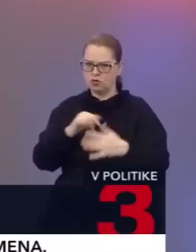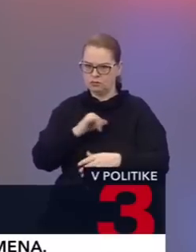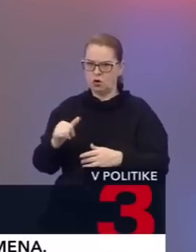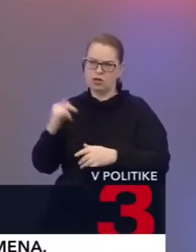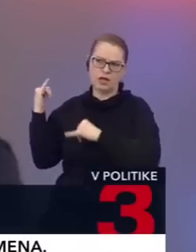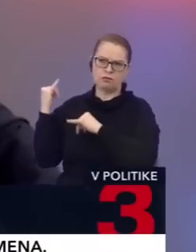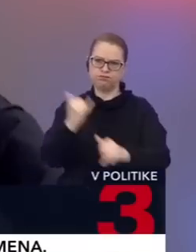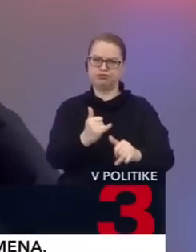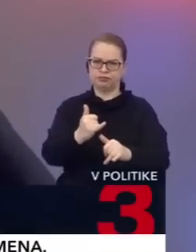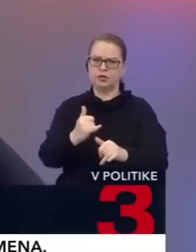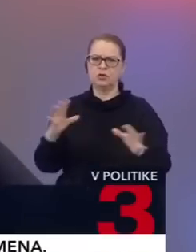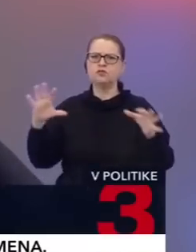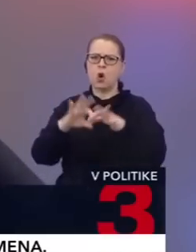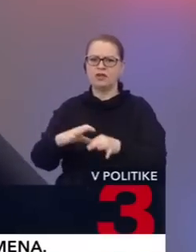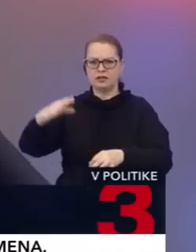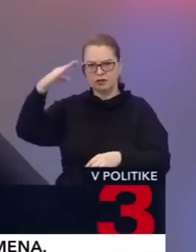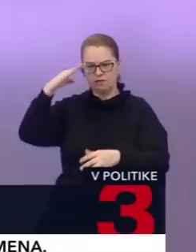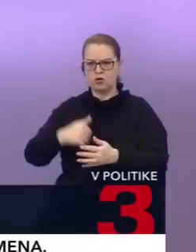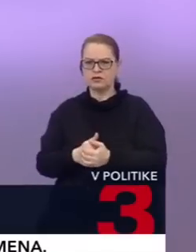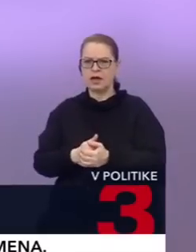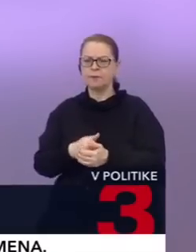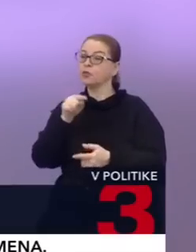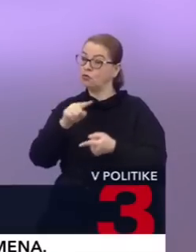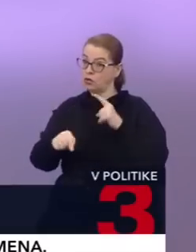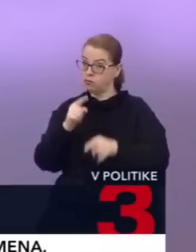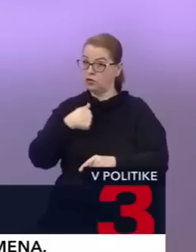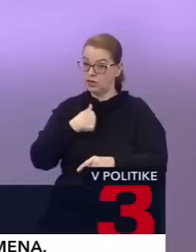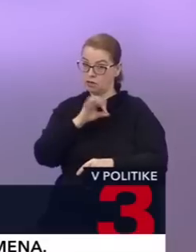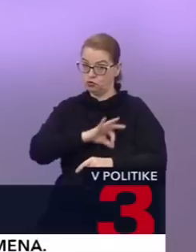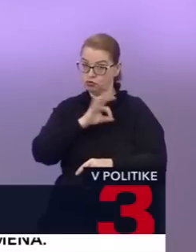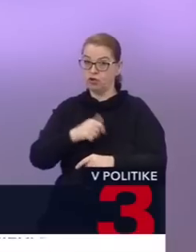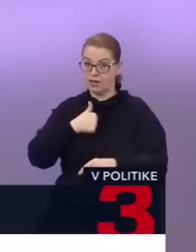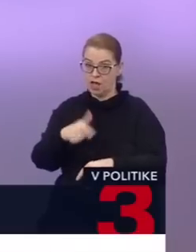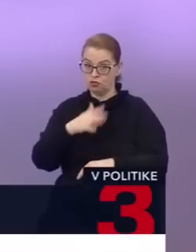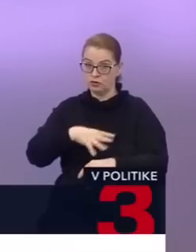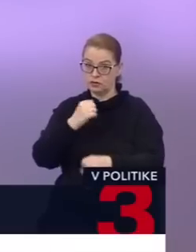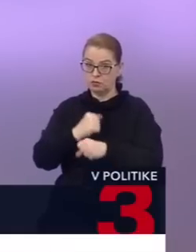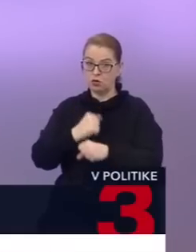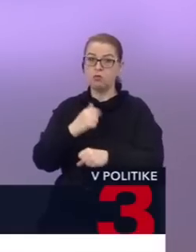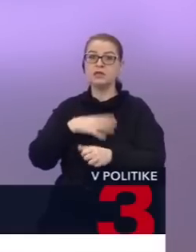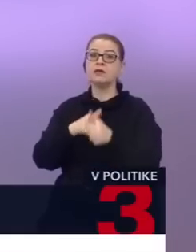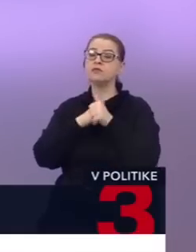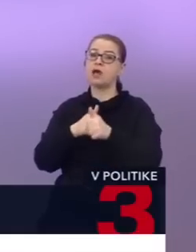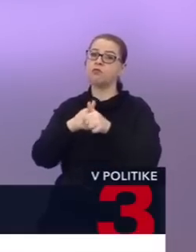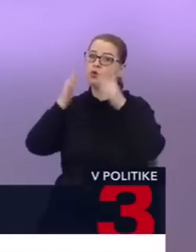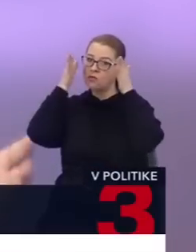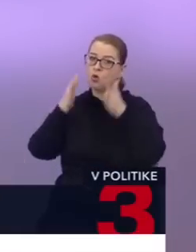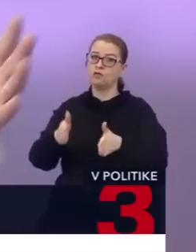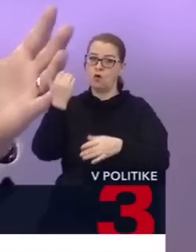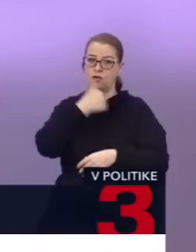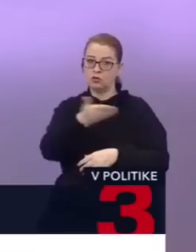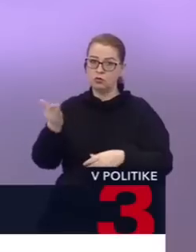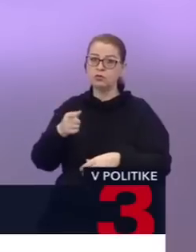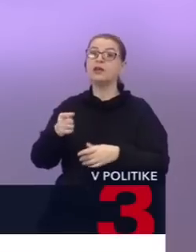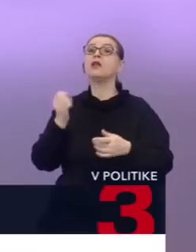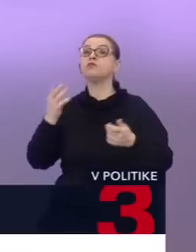keď sem v trhli spojenické vojská. politika, ktorú chcem robiť, ktorú chcem zabojovať odôveru občanov v najbližších voľbách, keď budú v